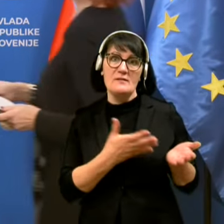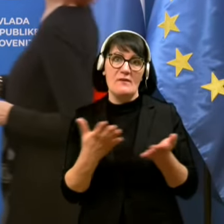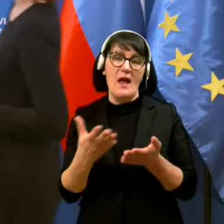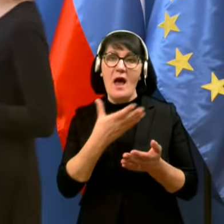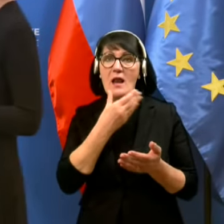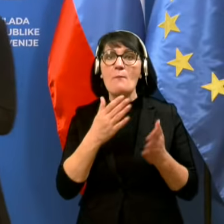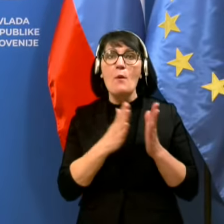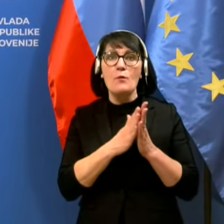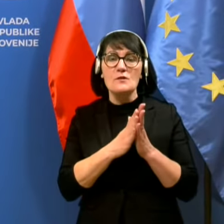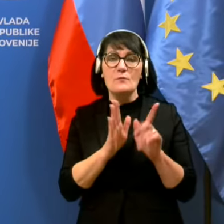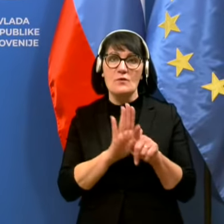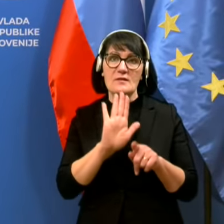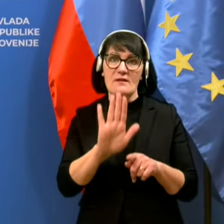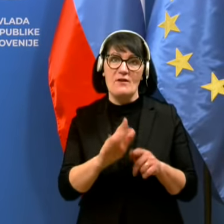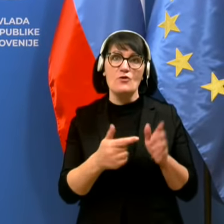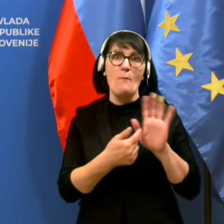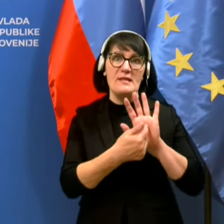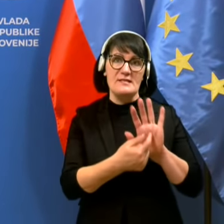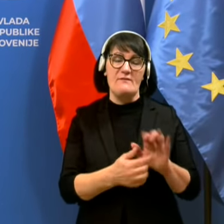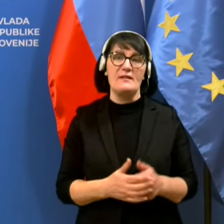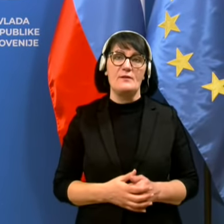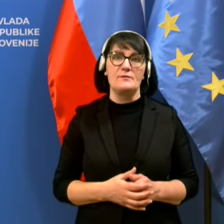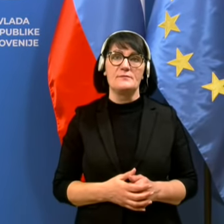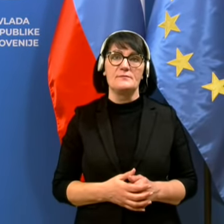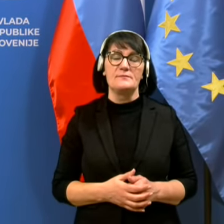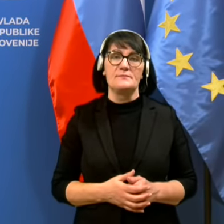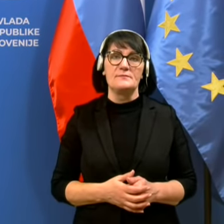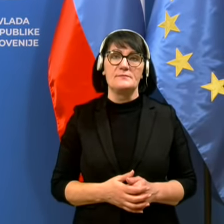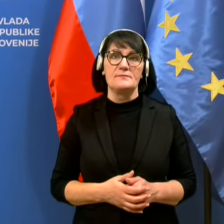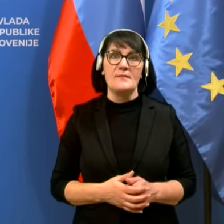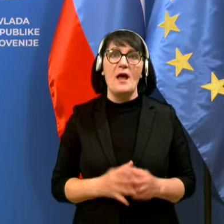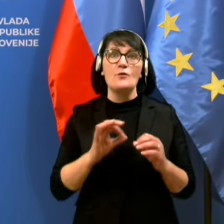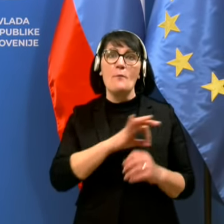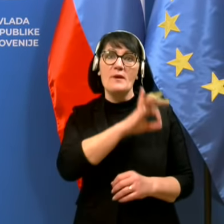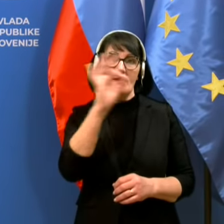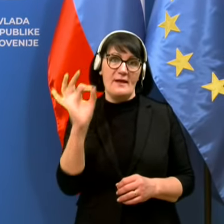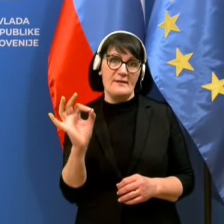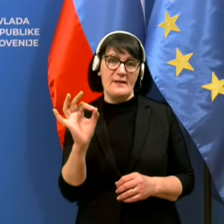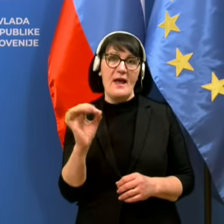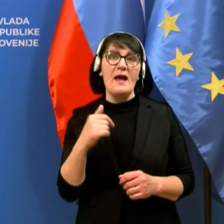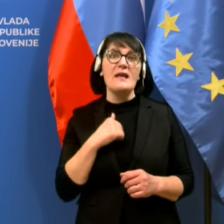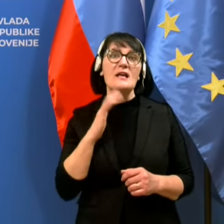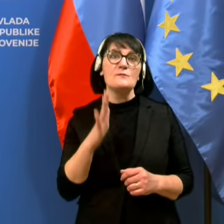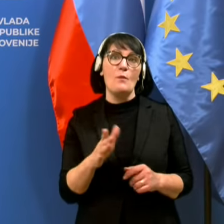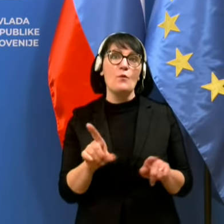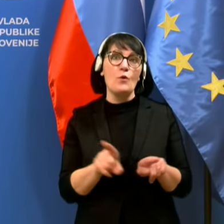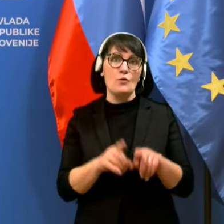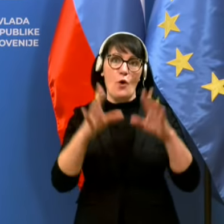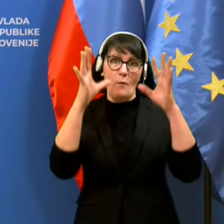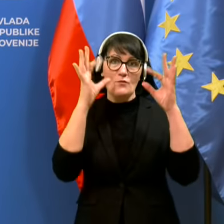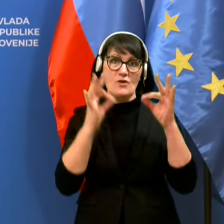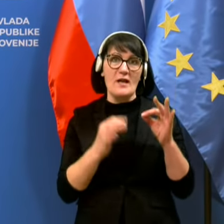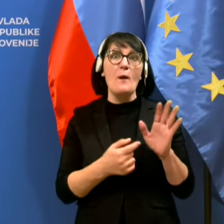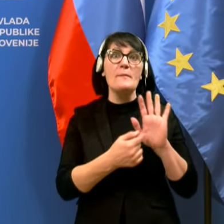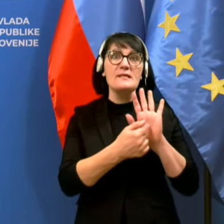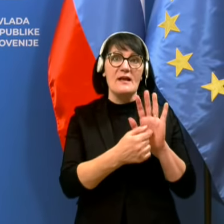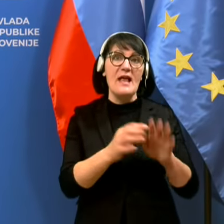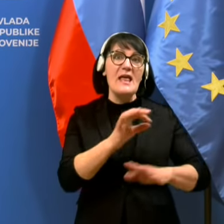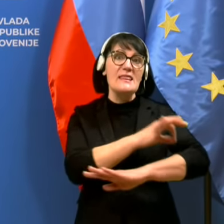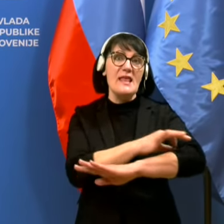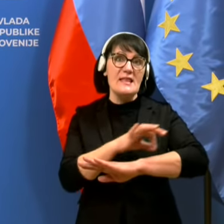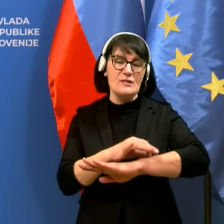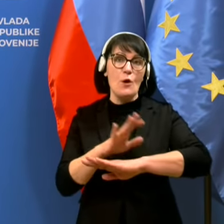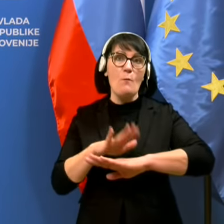le poprosim tudi za vašo predstavitev. Dobar dan, jaz bom pa kot običajno predstavila tedensko